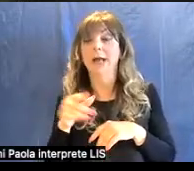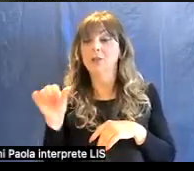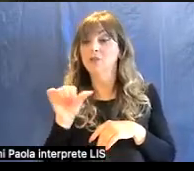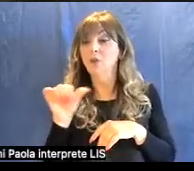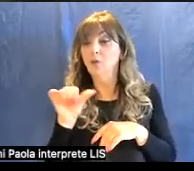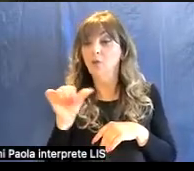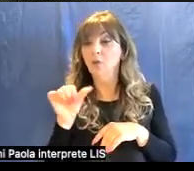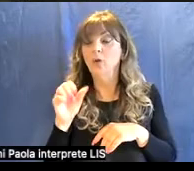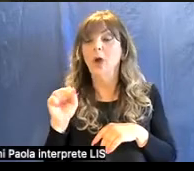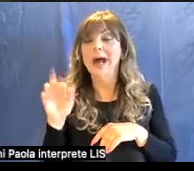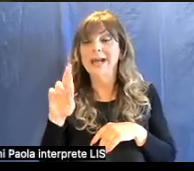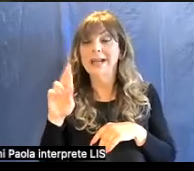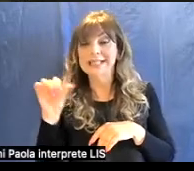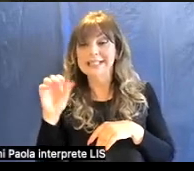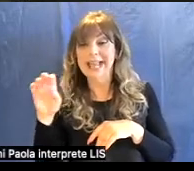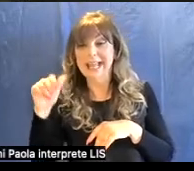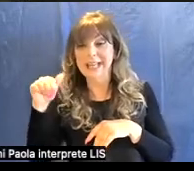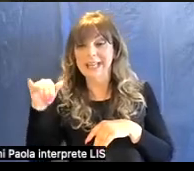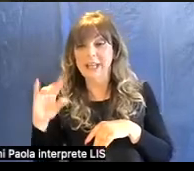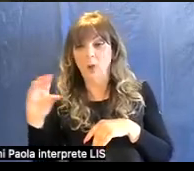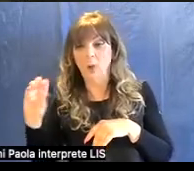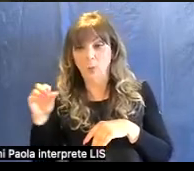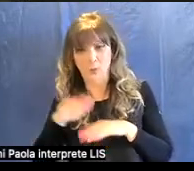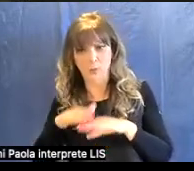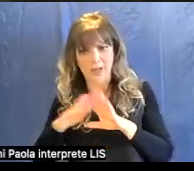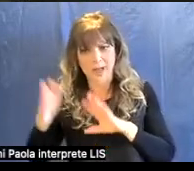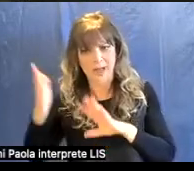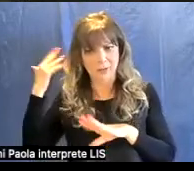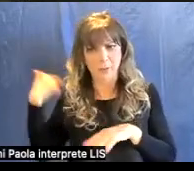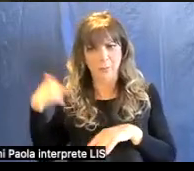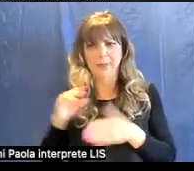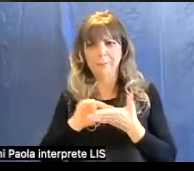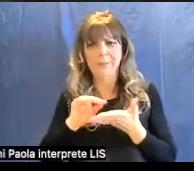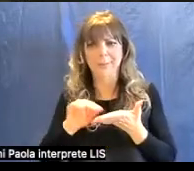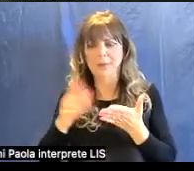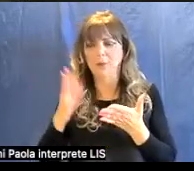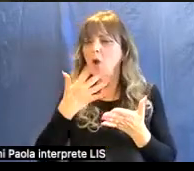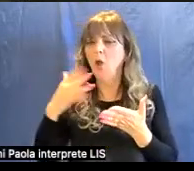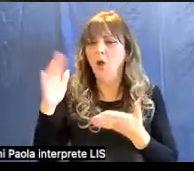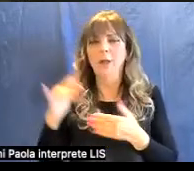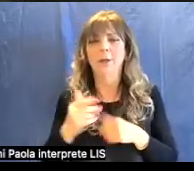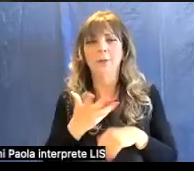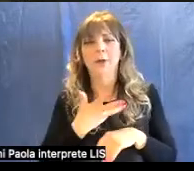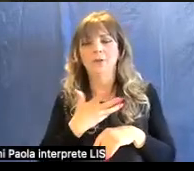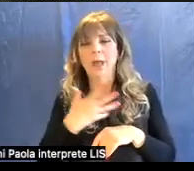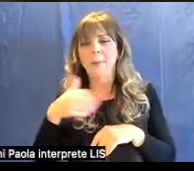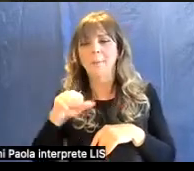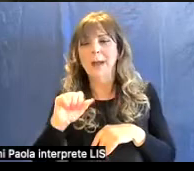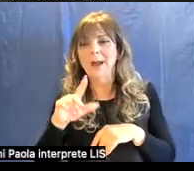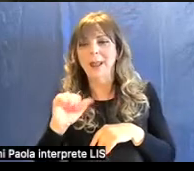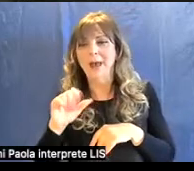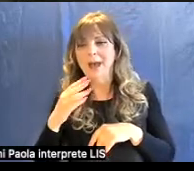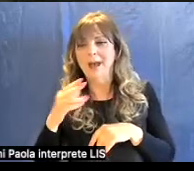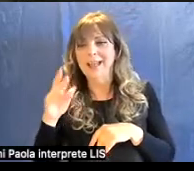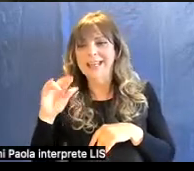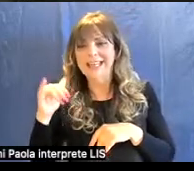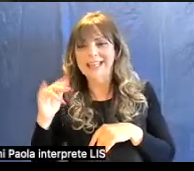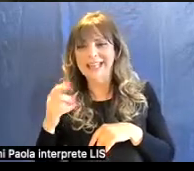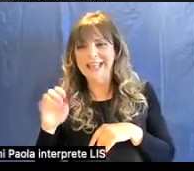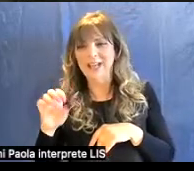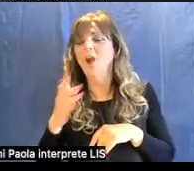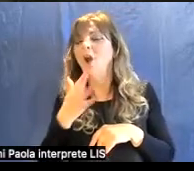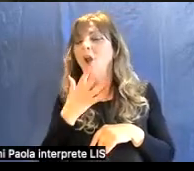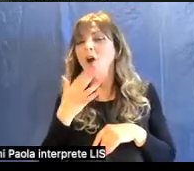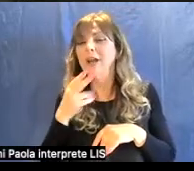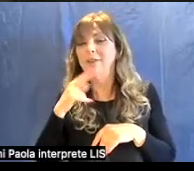in passato come pigmento. Poi abbiamo appunto la malachite, cosiddetto verde montagna.